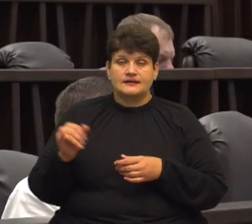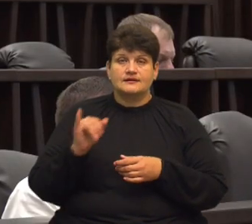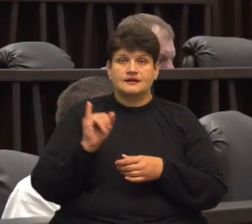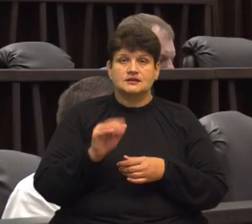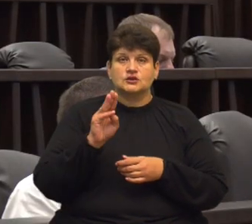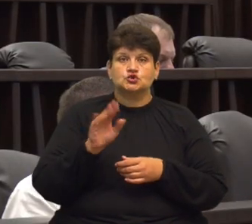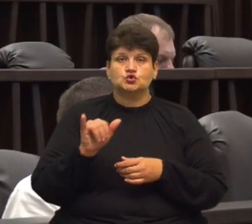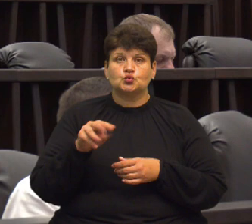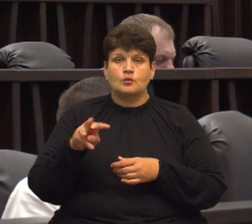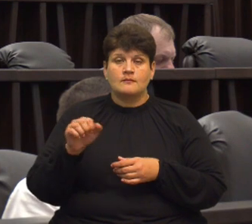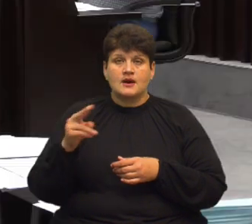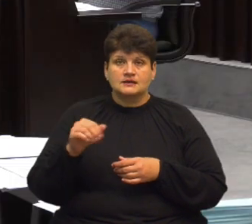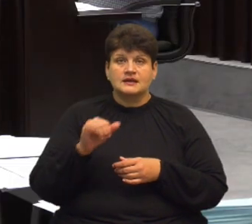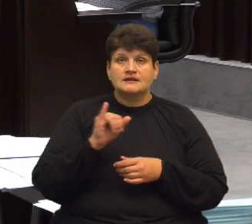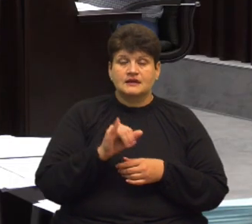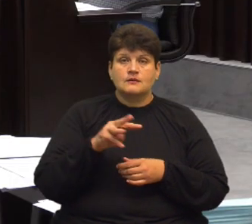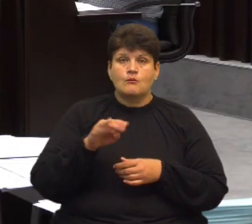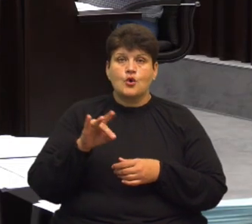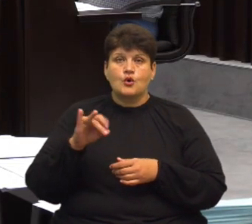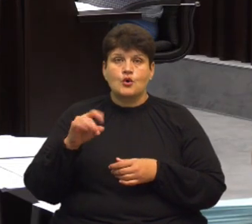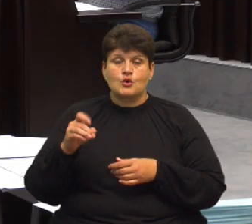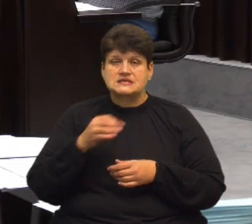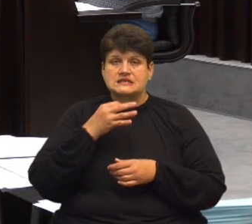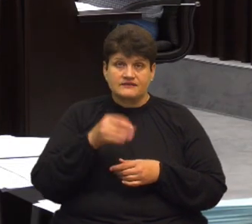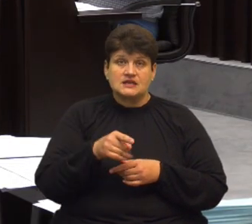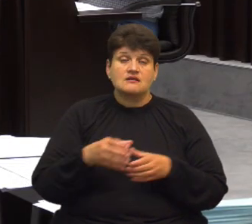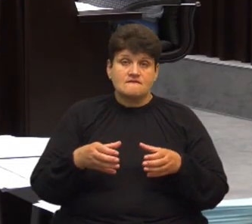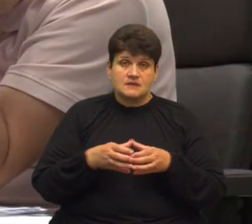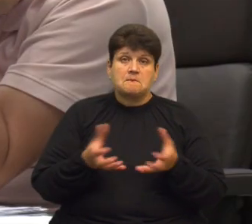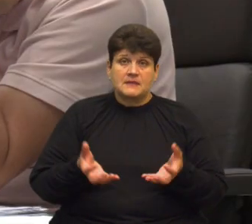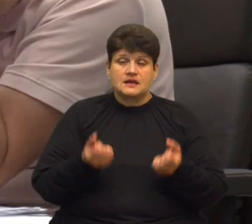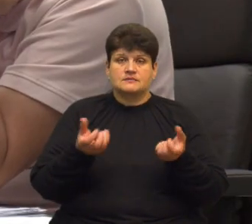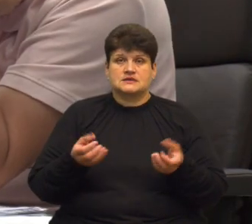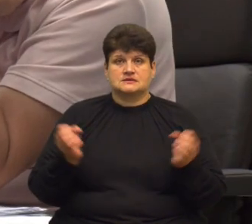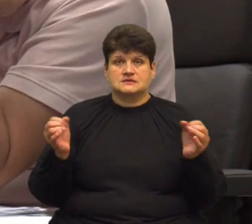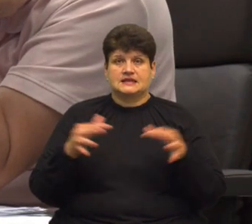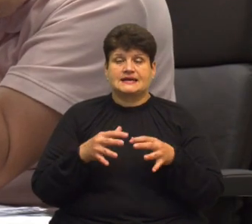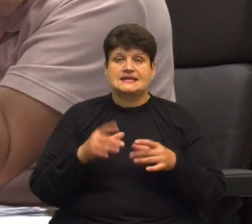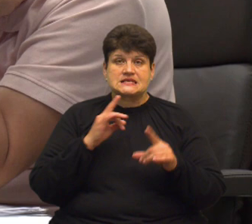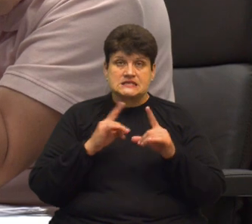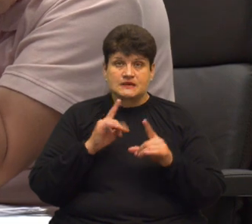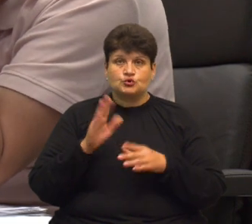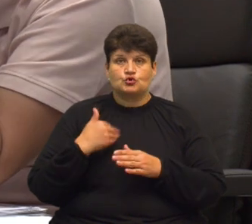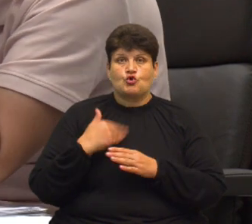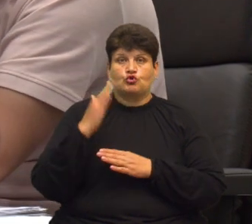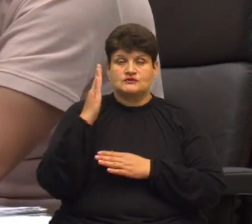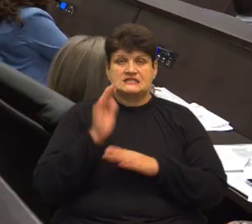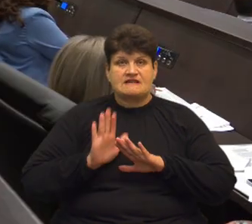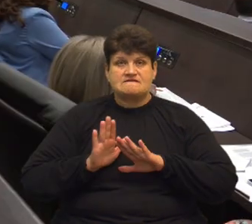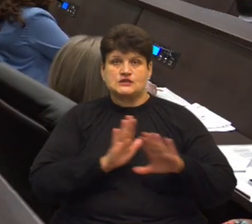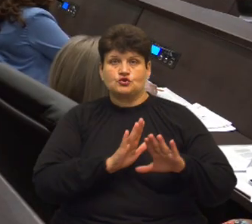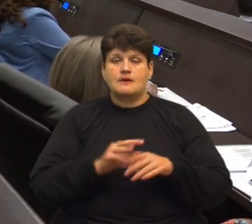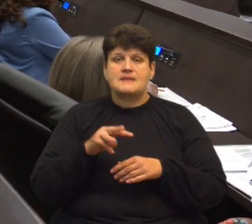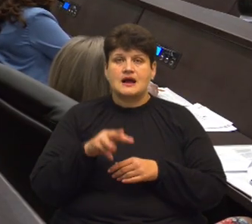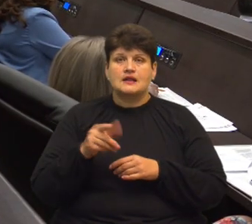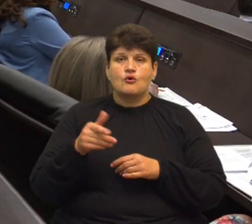«Батьківщина» Роман Мороз повідомили, що їхні фракції підтримують скликання сесій і голосуватимуть за відсторонення Михайла Головка. Представник